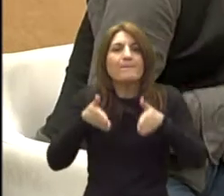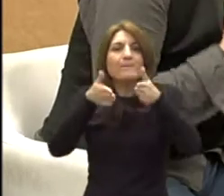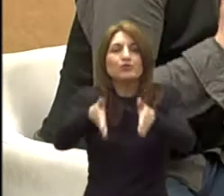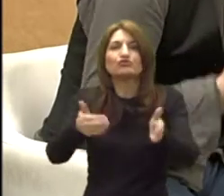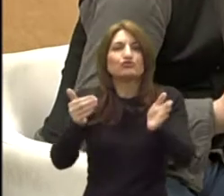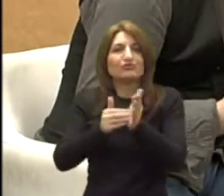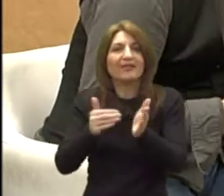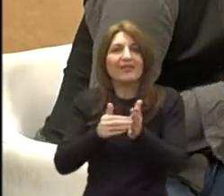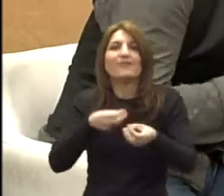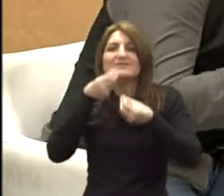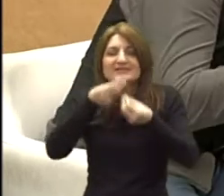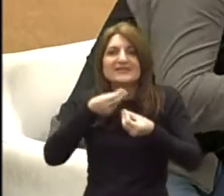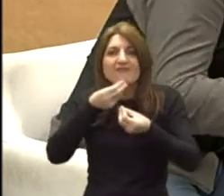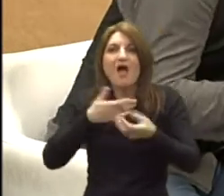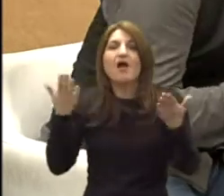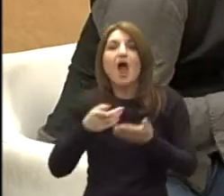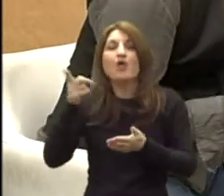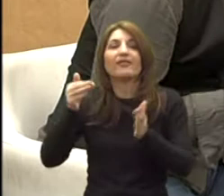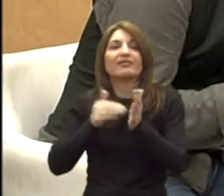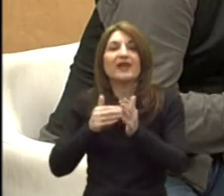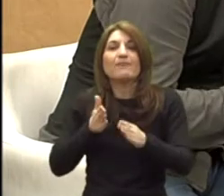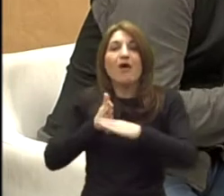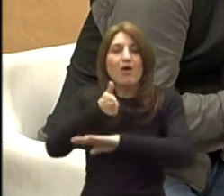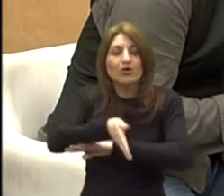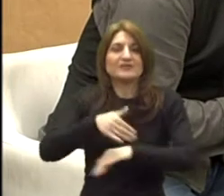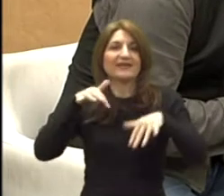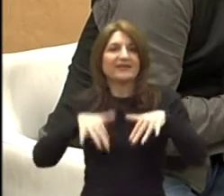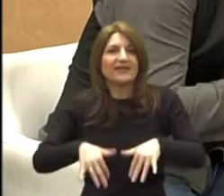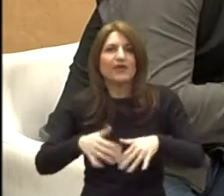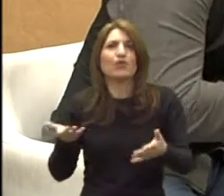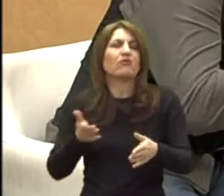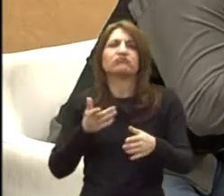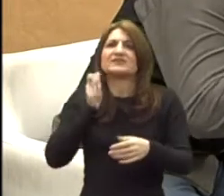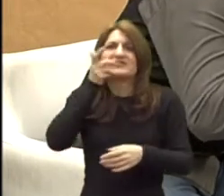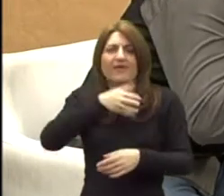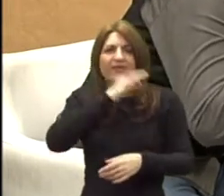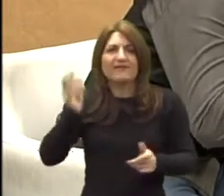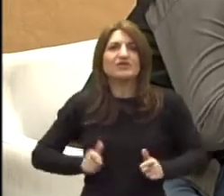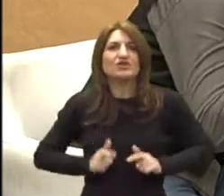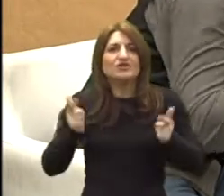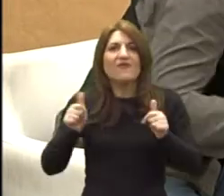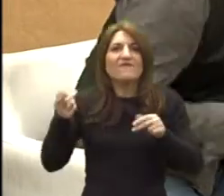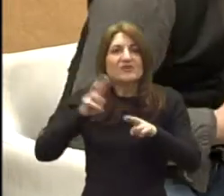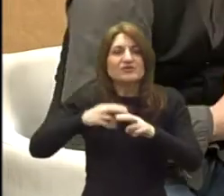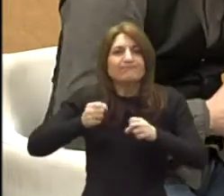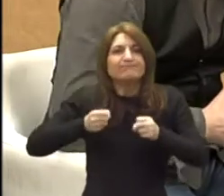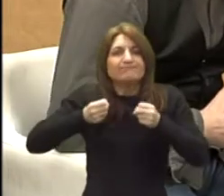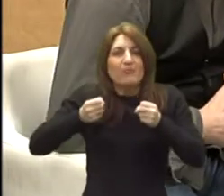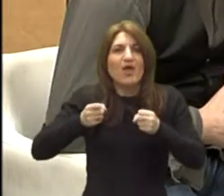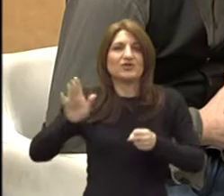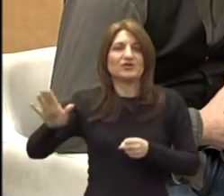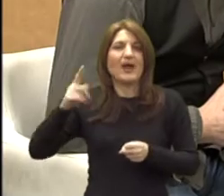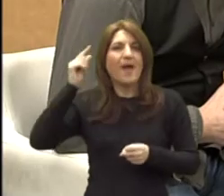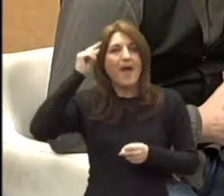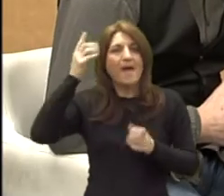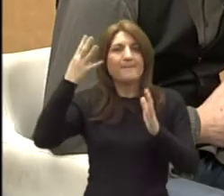i dati im odrični savjet kako kroz igru, kroz odrične svakodnevne aktivnosti potaknuti djeten njegov psihomotorni razvoj. Kako sam ja